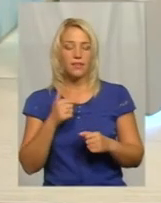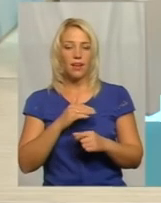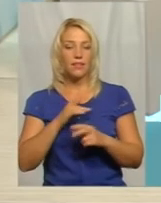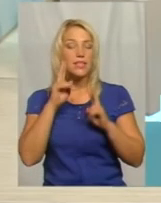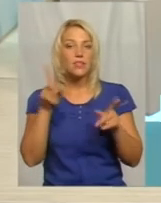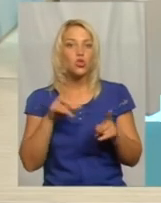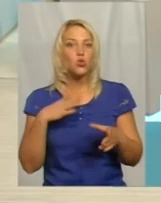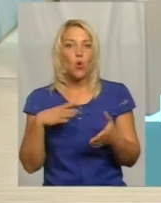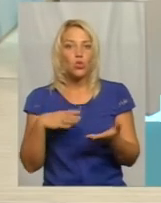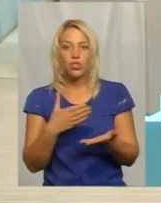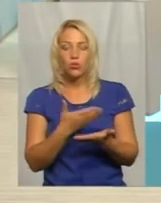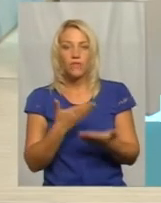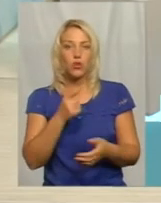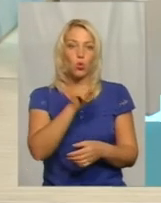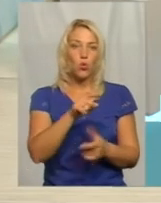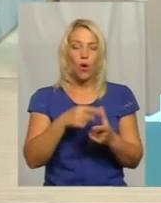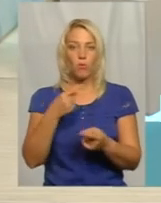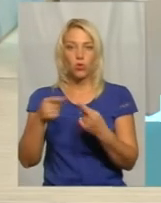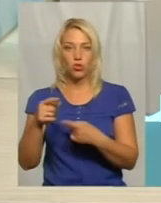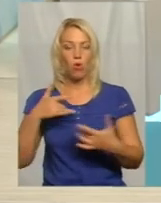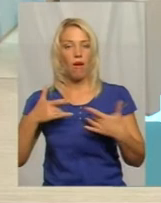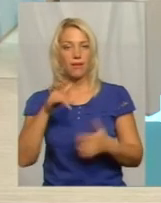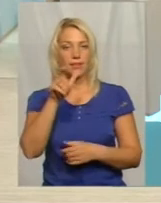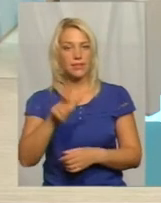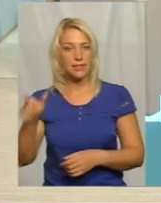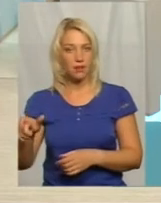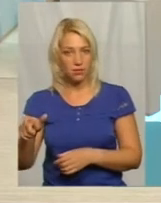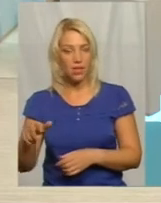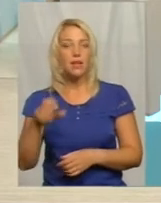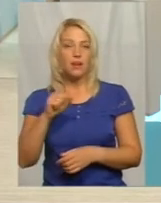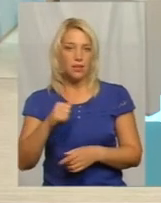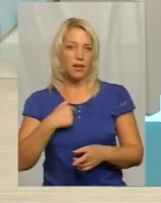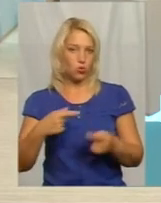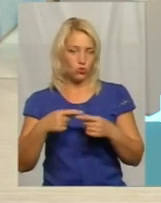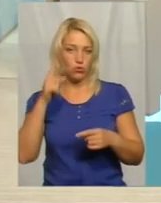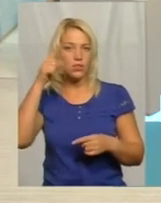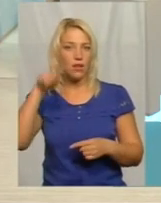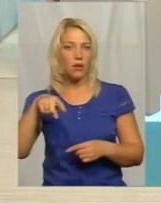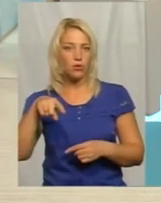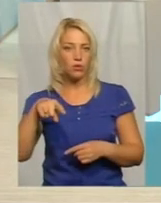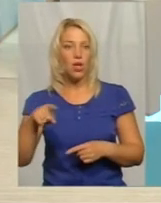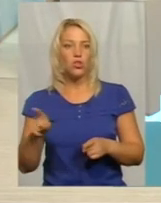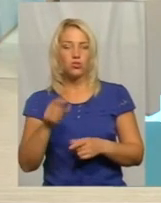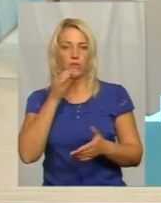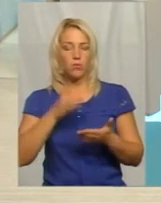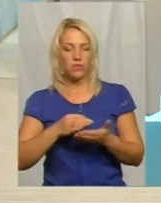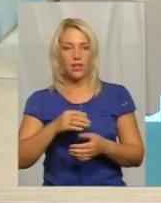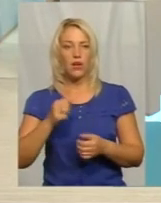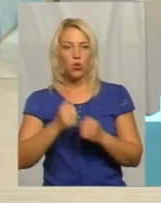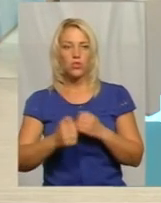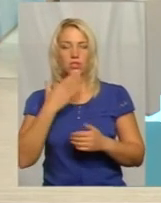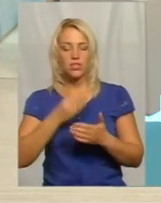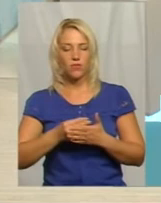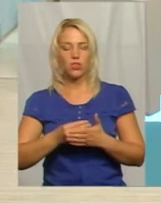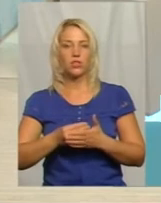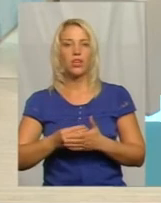очікувати від того або іншого артиста. Але я точно знаю, що і відповідаю за себе, за свої вчинки.